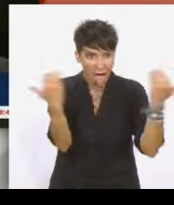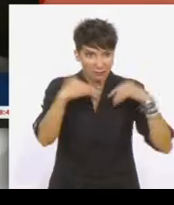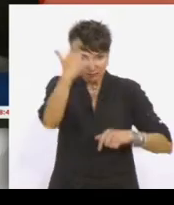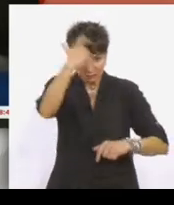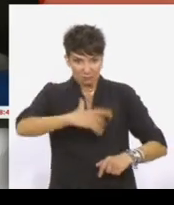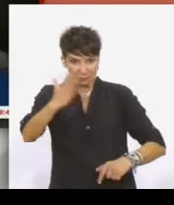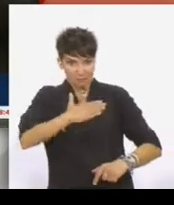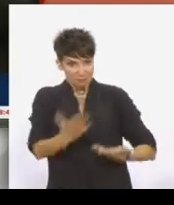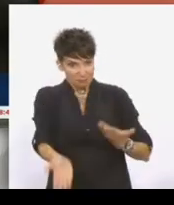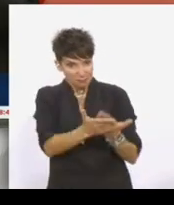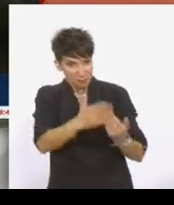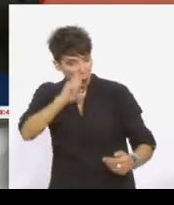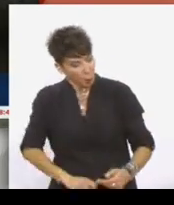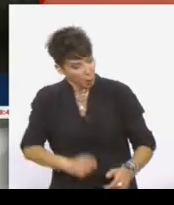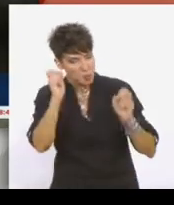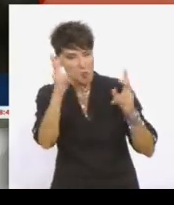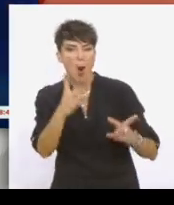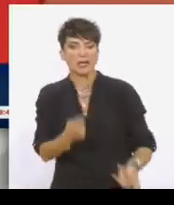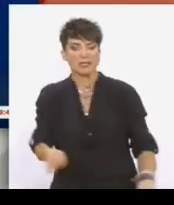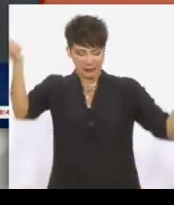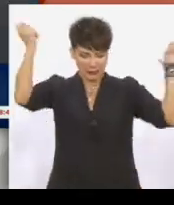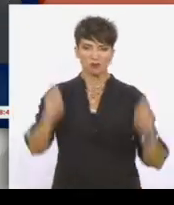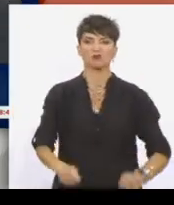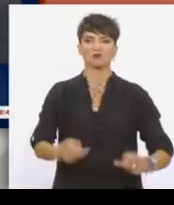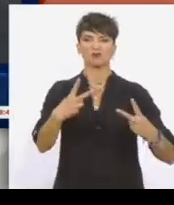στρόφιγγα και θα αφήσει την Ευρώπη χωρίς φυσικό αέριο.